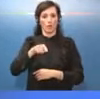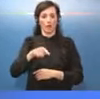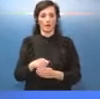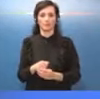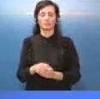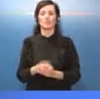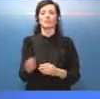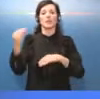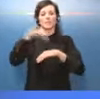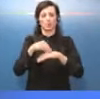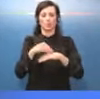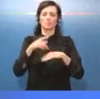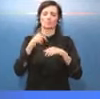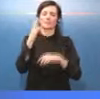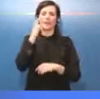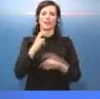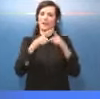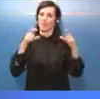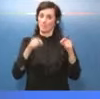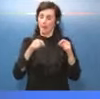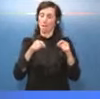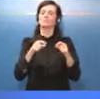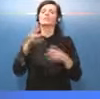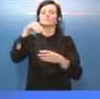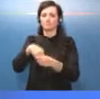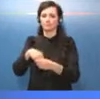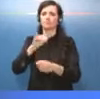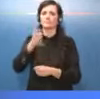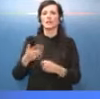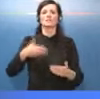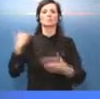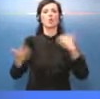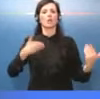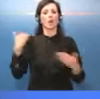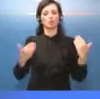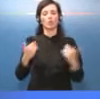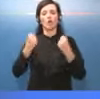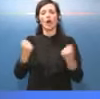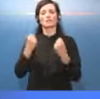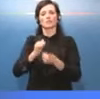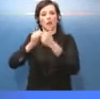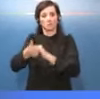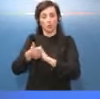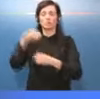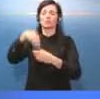questo utilizzo del Green Pass anche agli spogliatoi di tutte le attività sportive, anche di quelle chiaramente all'aperto.